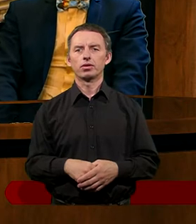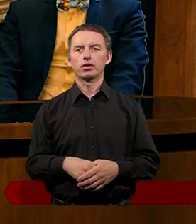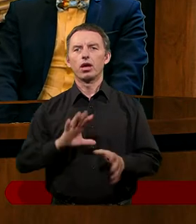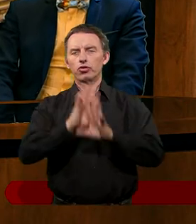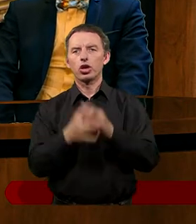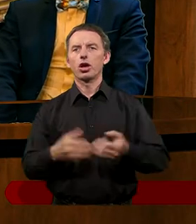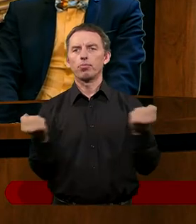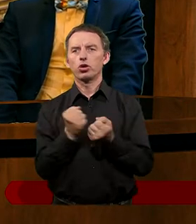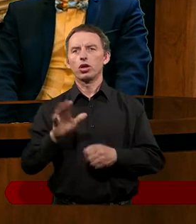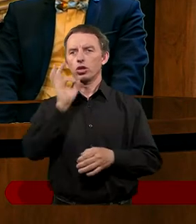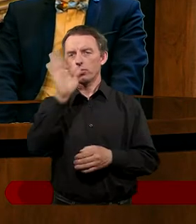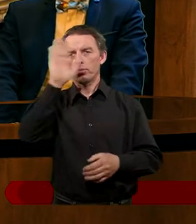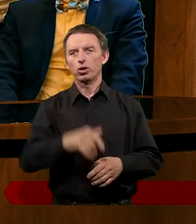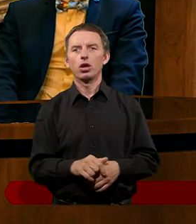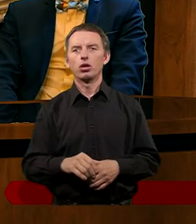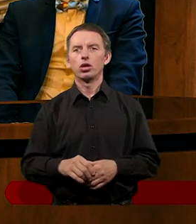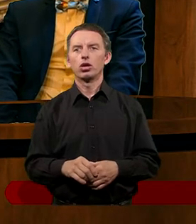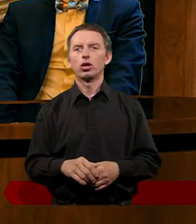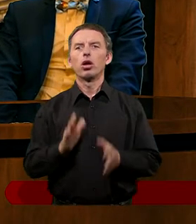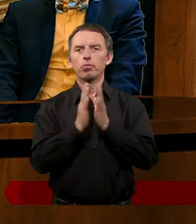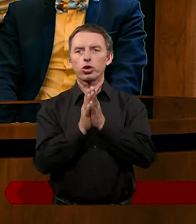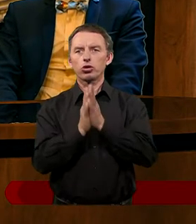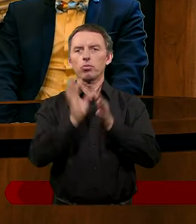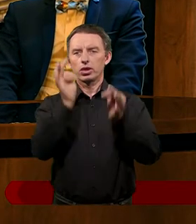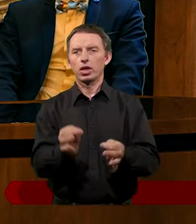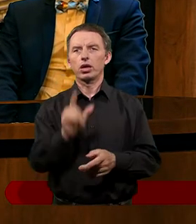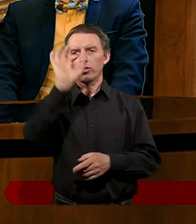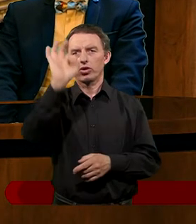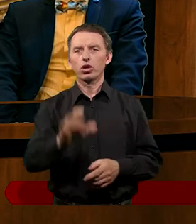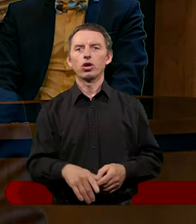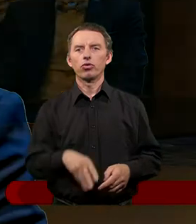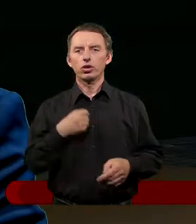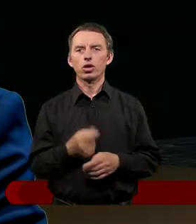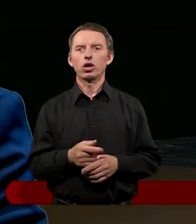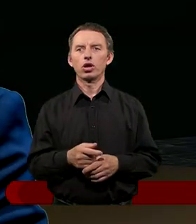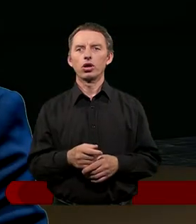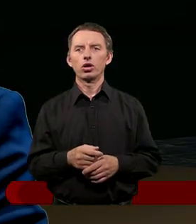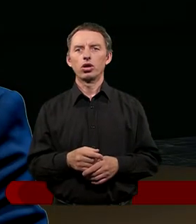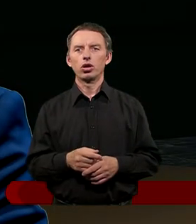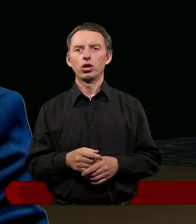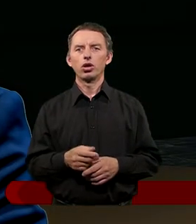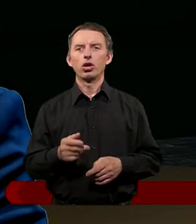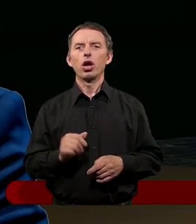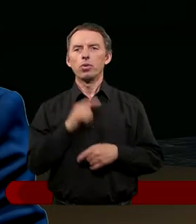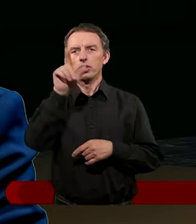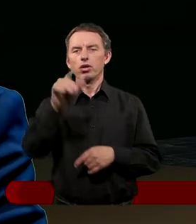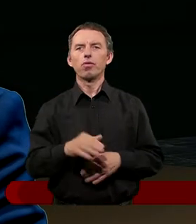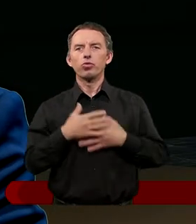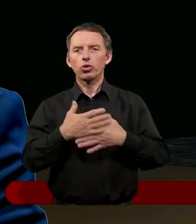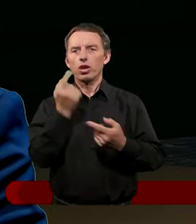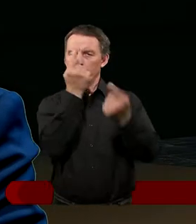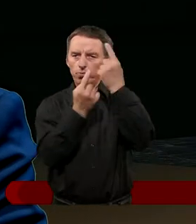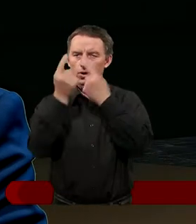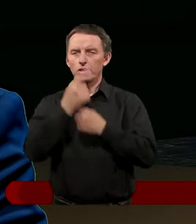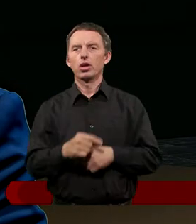Wszechmocny, dobry Panie, bardzo prosimy Cię teraz o wyjątkową Twoją obecność tutaj. Abyś Ty natknął nasze myśli,